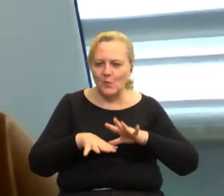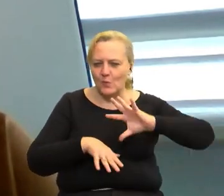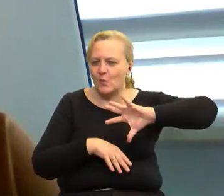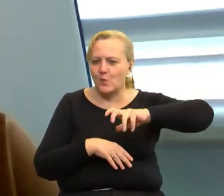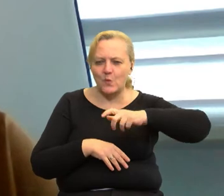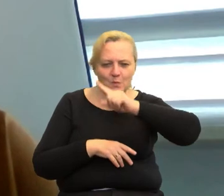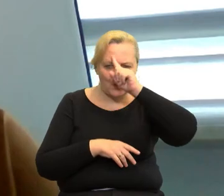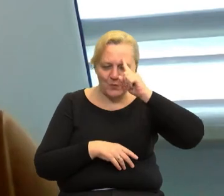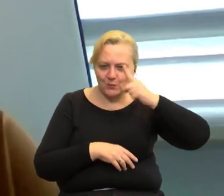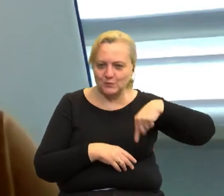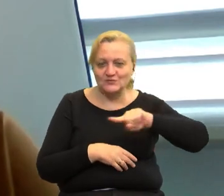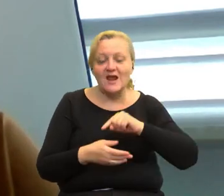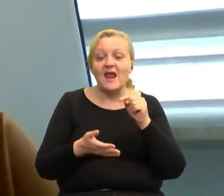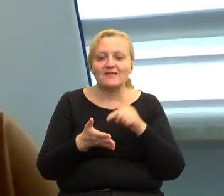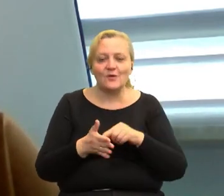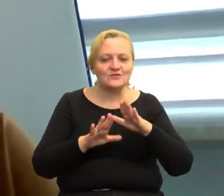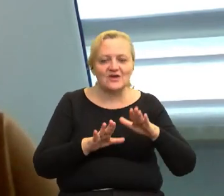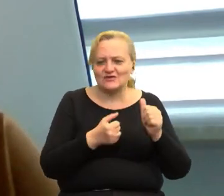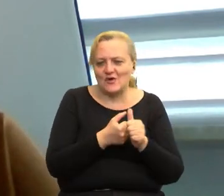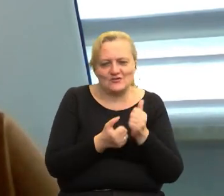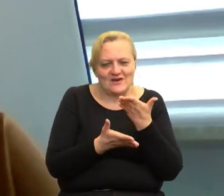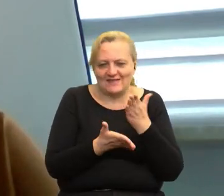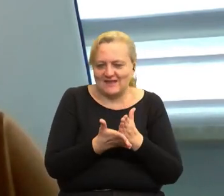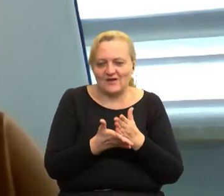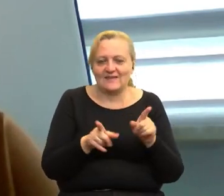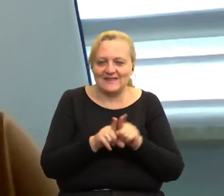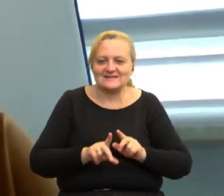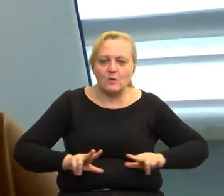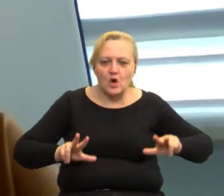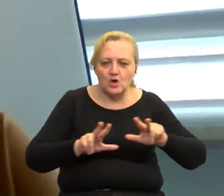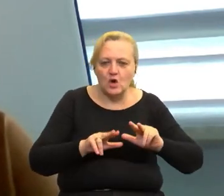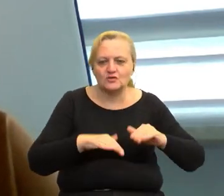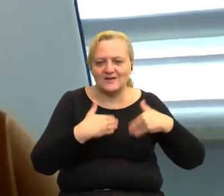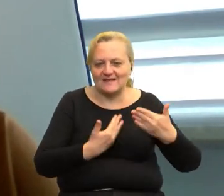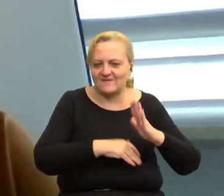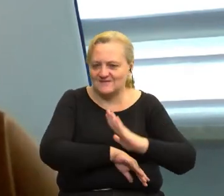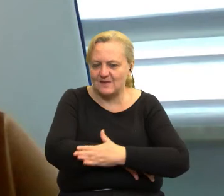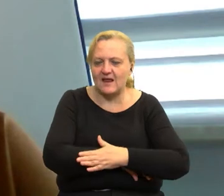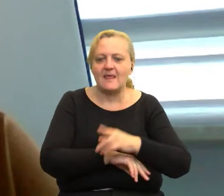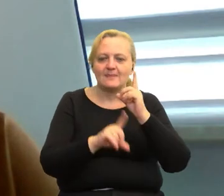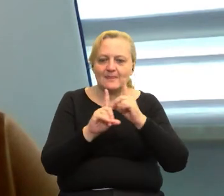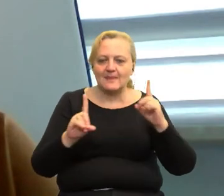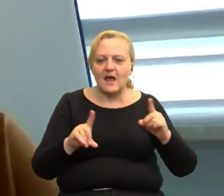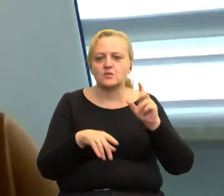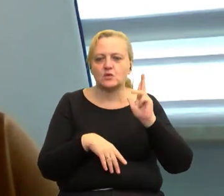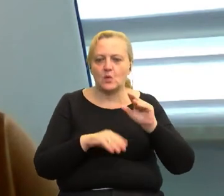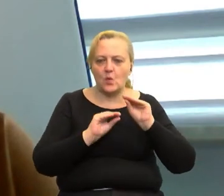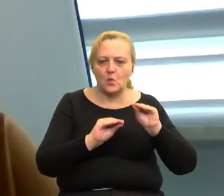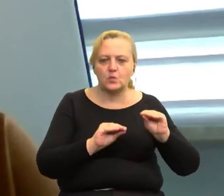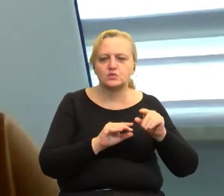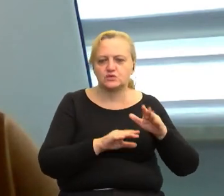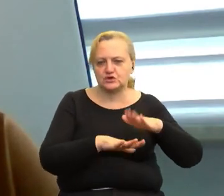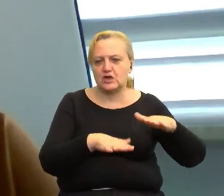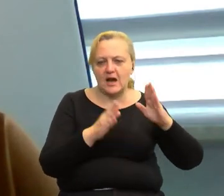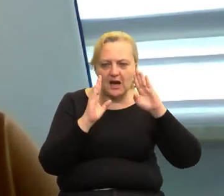ludzi. Bo tutaj nie chodzi tylko o dzieci, ale tak naprawdę i o rodziny, które dostają wsparcie. Nauczycieli, którzy uczą dzieci z autyzmem,